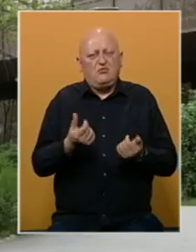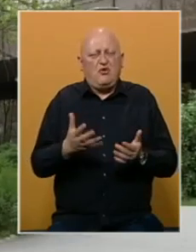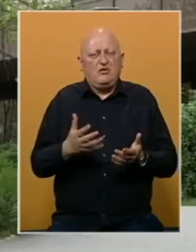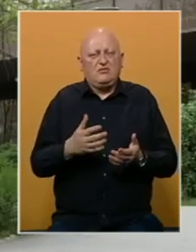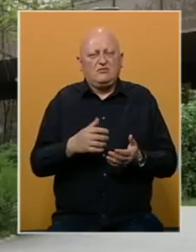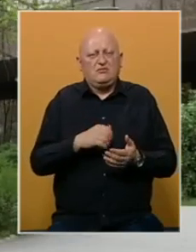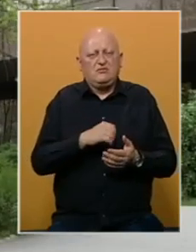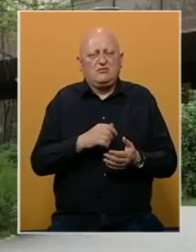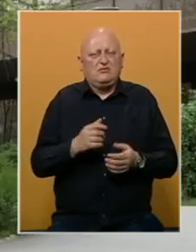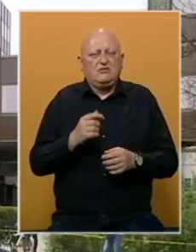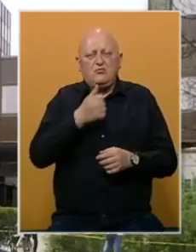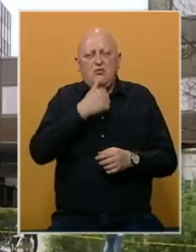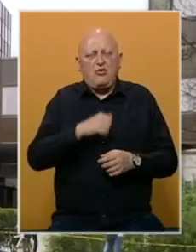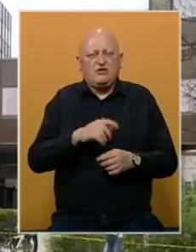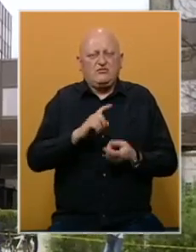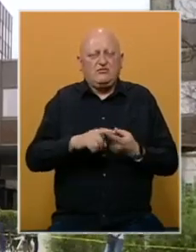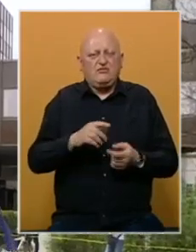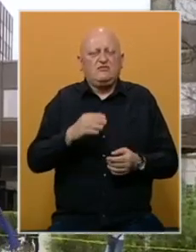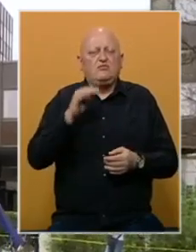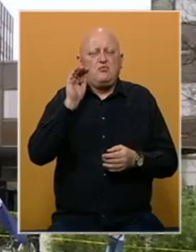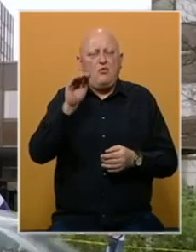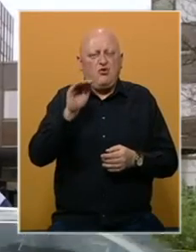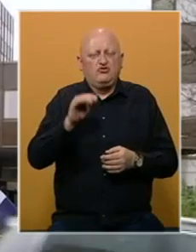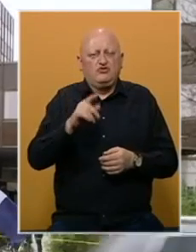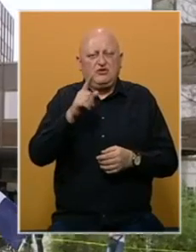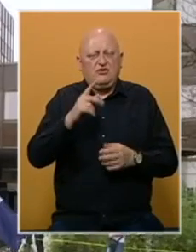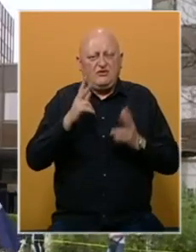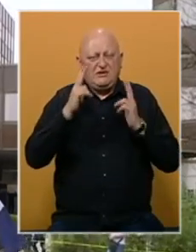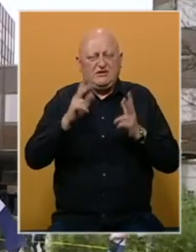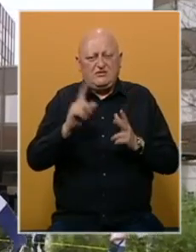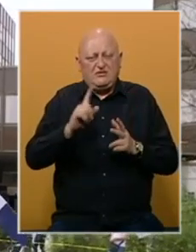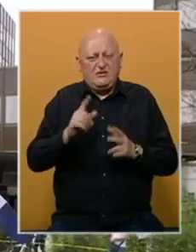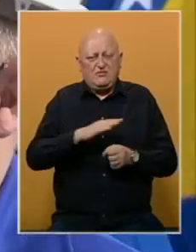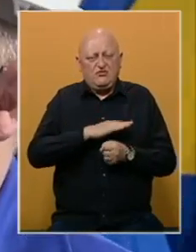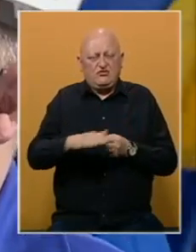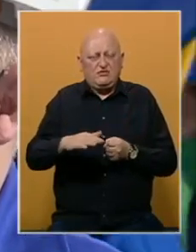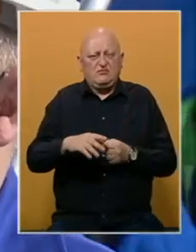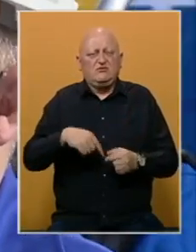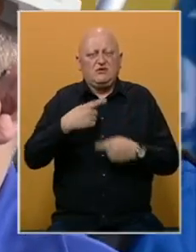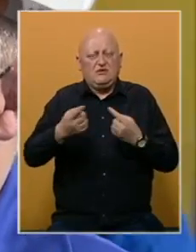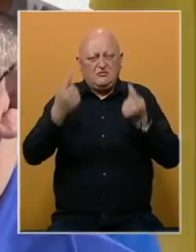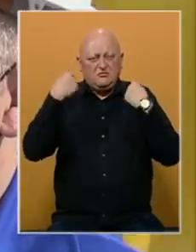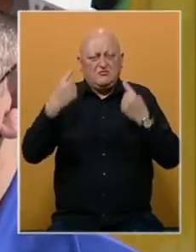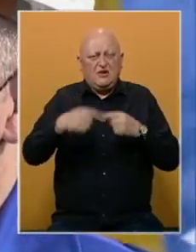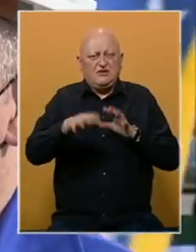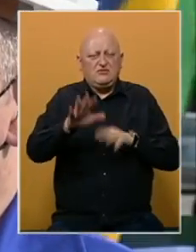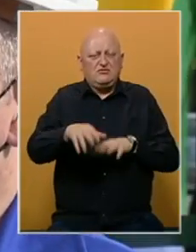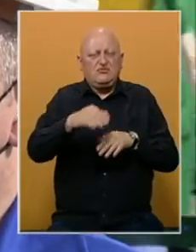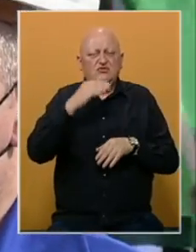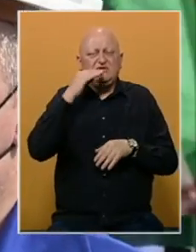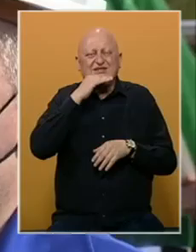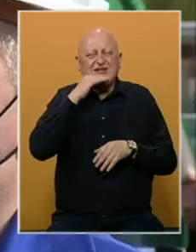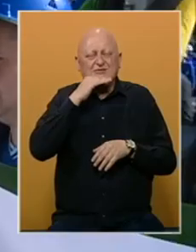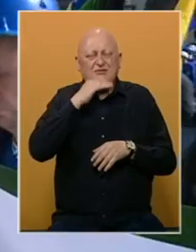su nameti u federaciji. Zato poručuju, ukoliko njihovi zahtjevi ne budu ispunjeni, slijede masovni protesti u septembru.